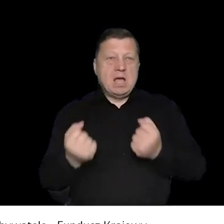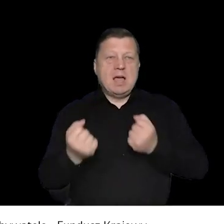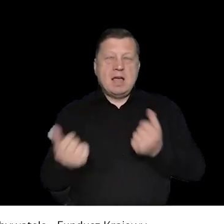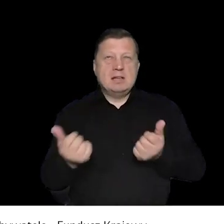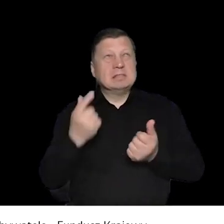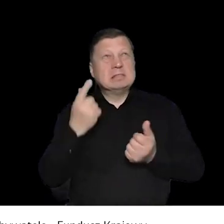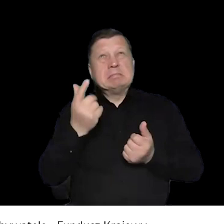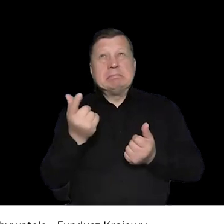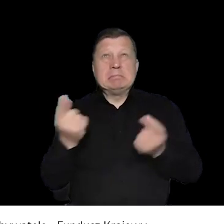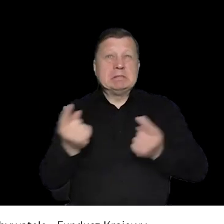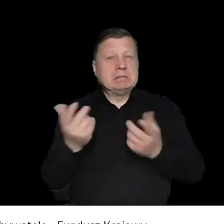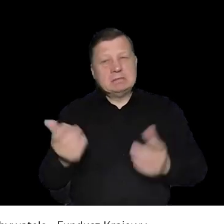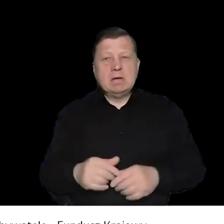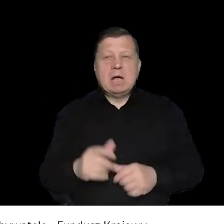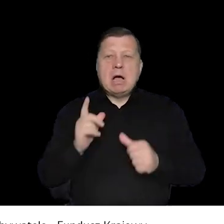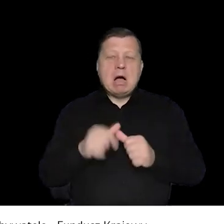odniesiesz?